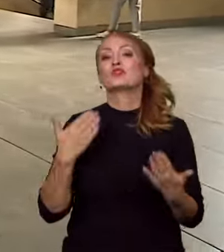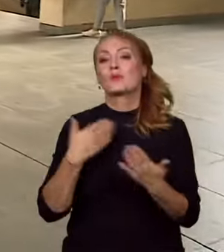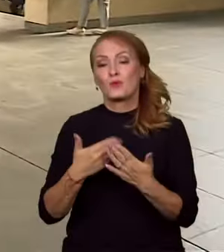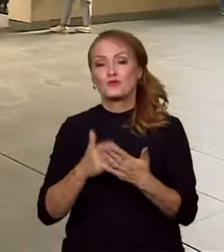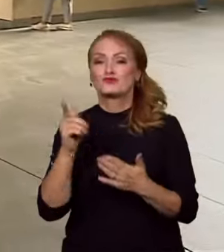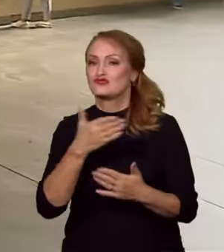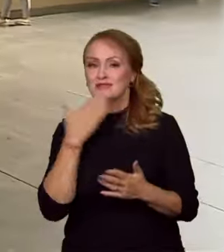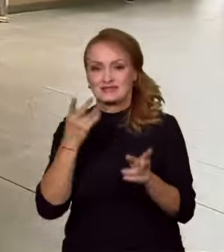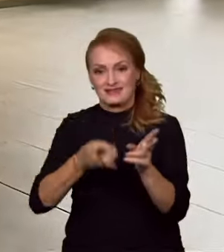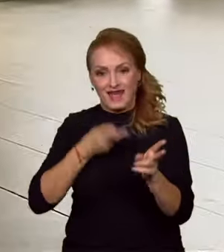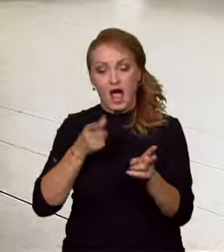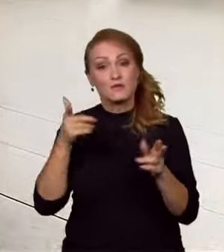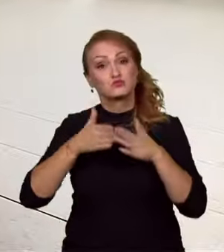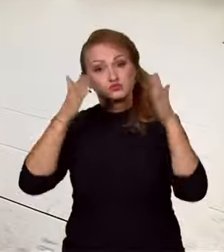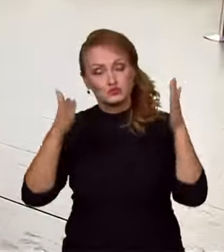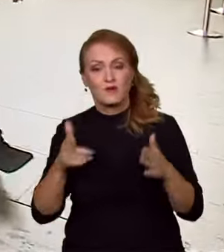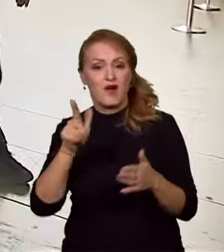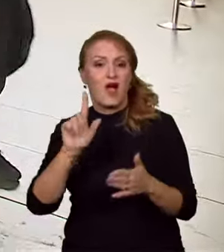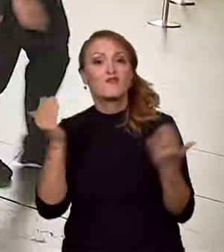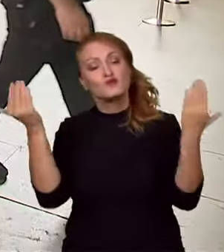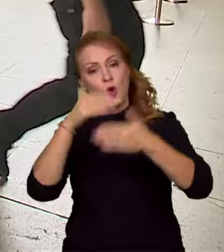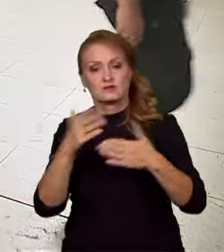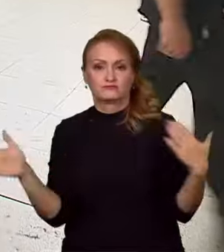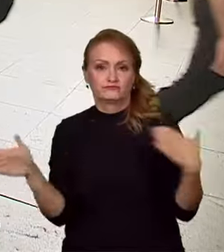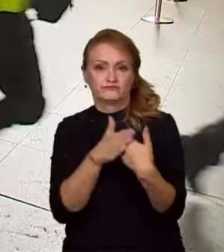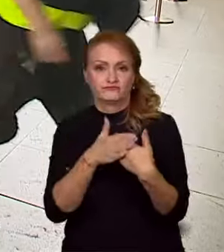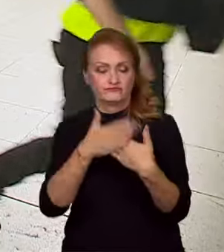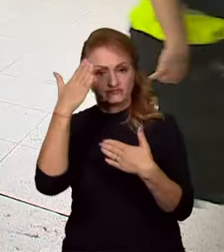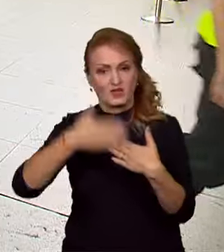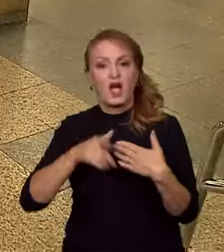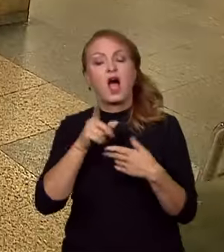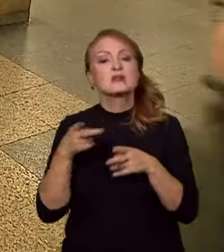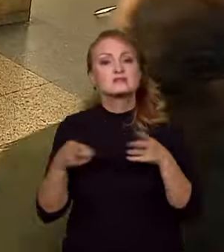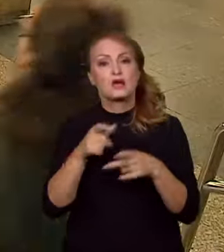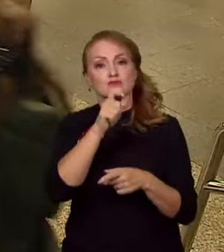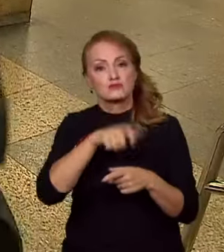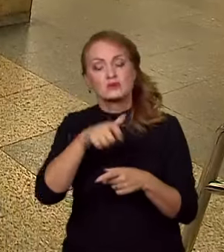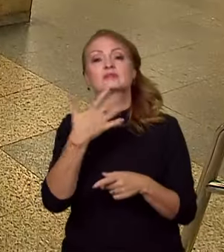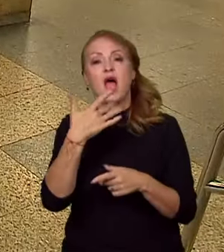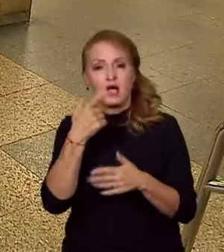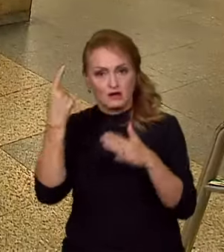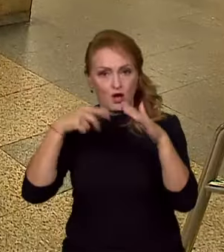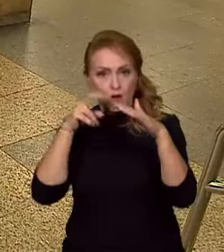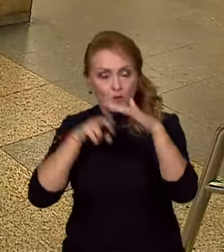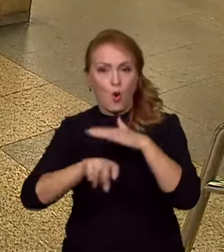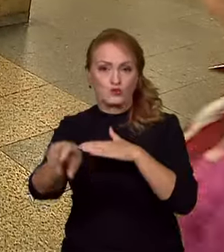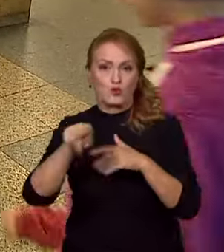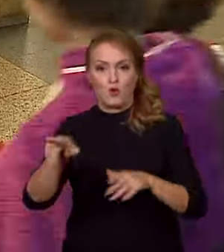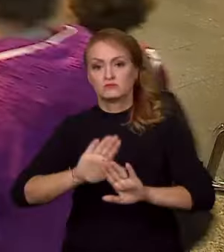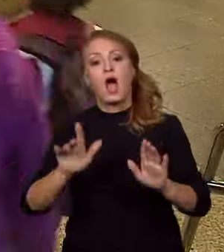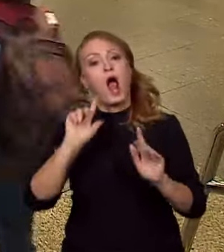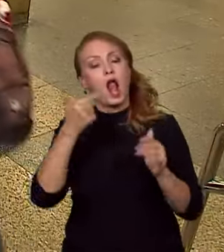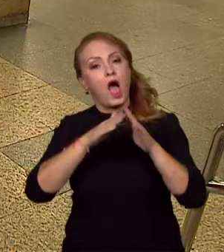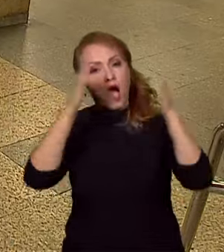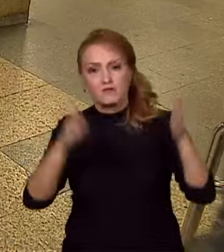které budovu vlastní, v noci hlavní vestibul uzavírají a cestující se dostanou k vlakům jen podchody. Petr Minařík, Česká